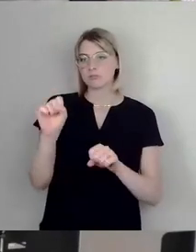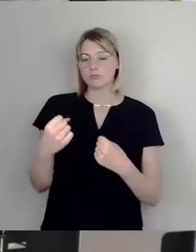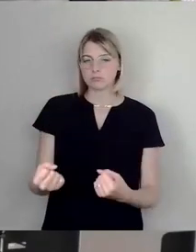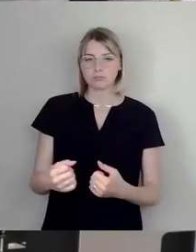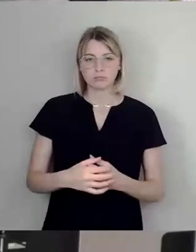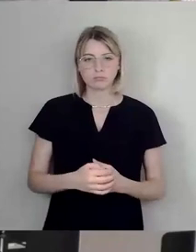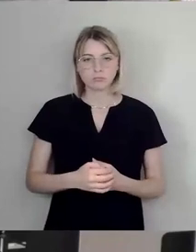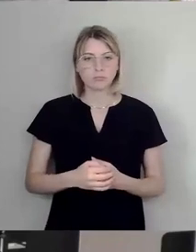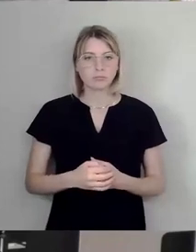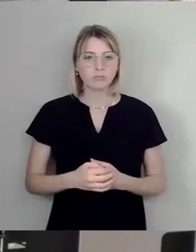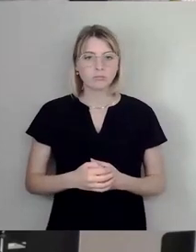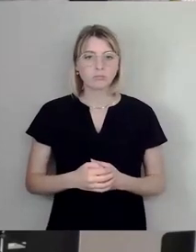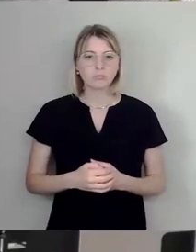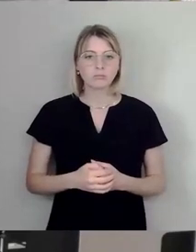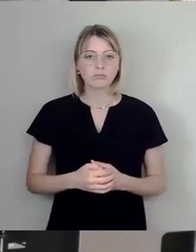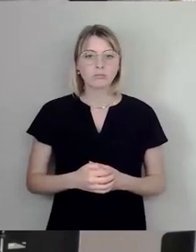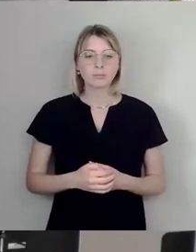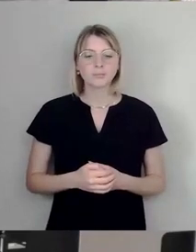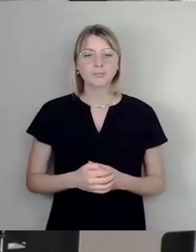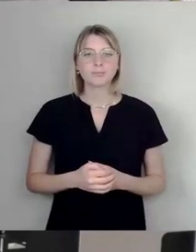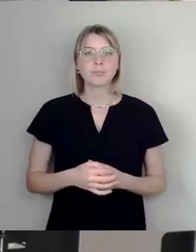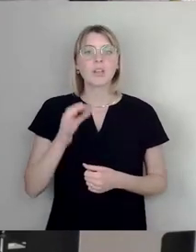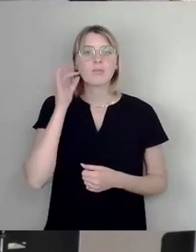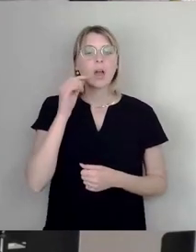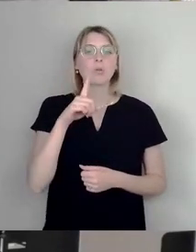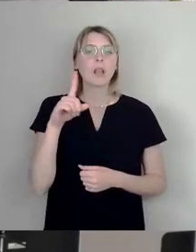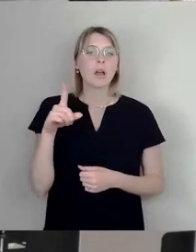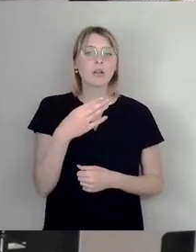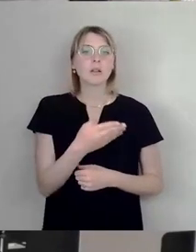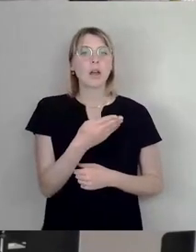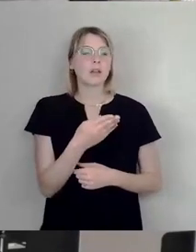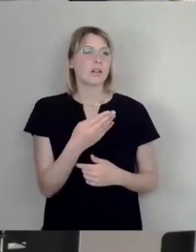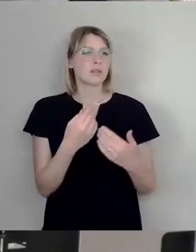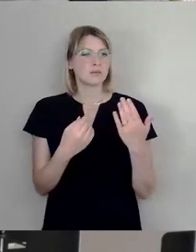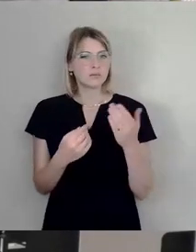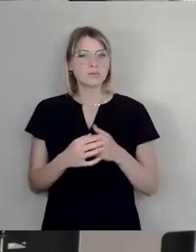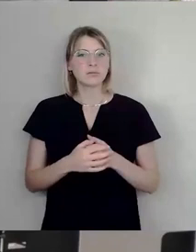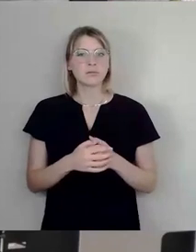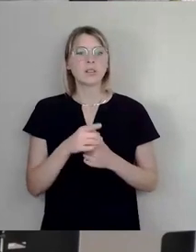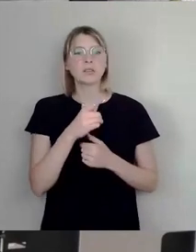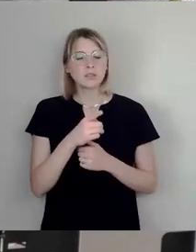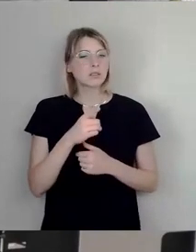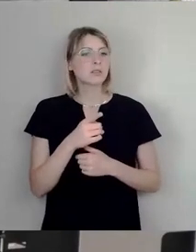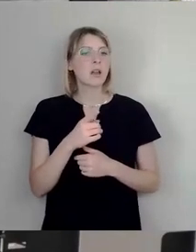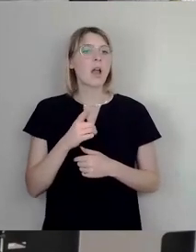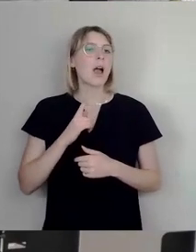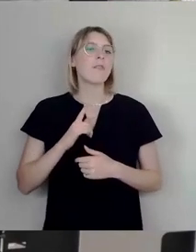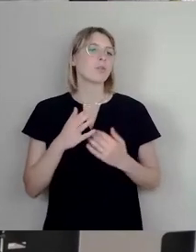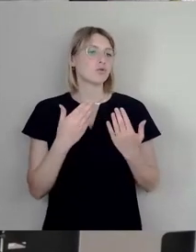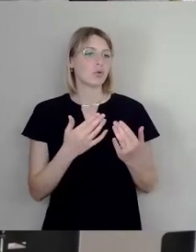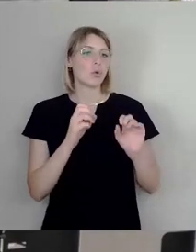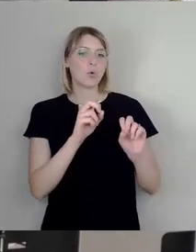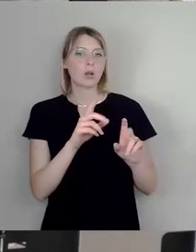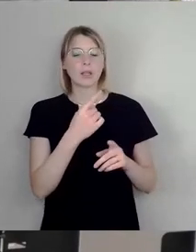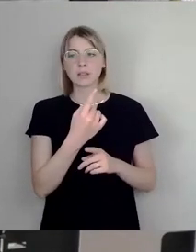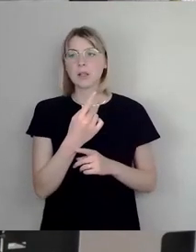fähig. Frau Dagen, Sie waren erwartbar. Sie haben im Prinzip die Professur für Lea